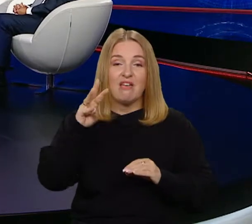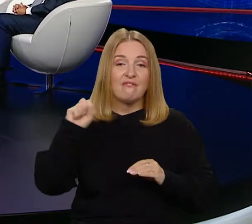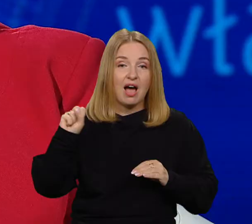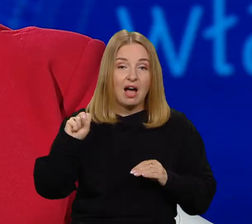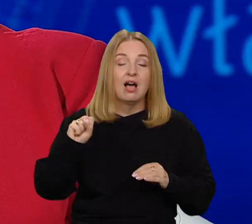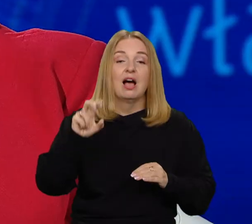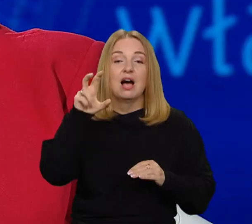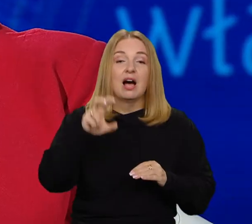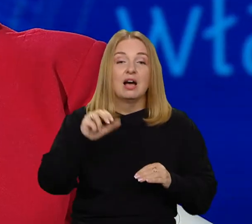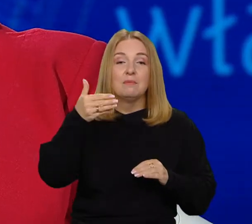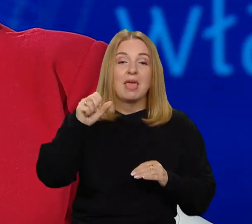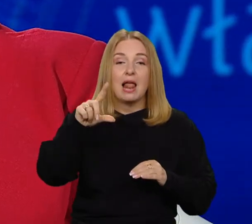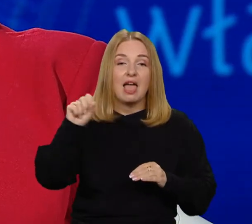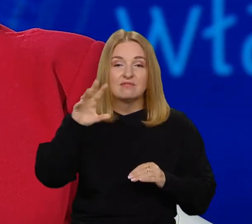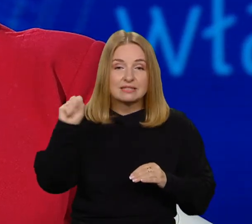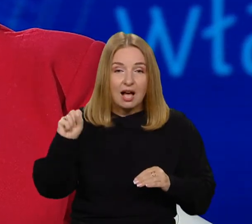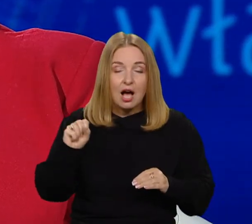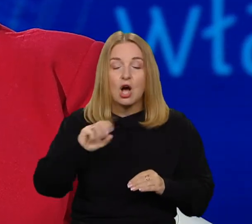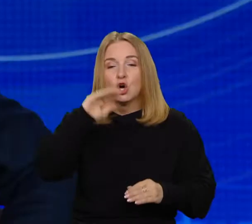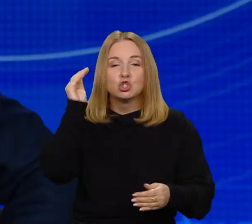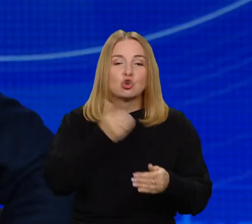Szkoły Głównej Handlowej. Witam bardzo serdecznie.